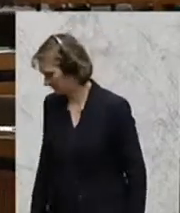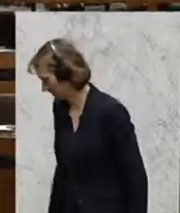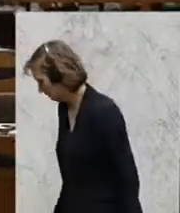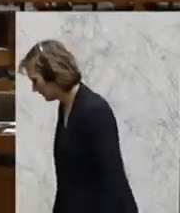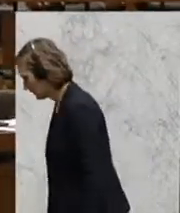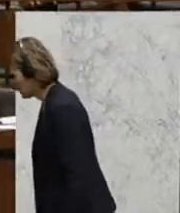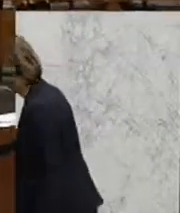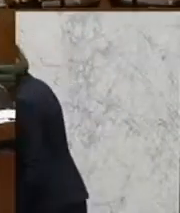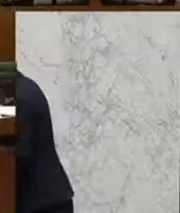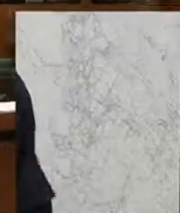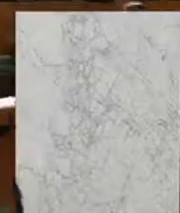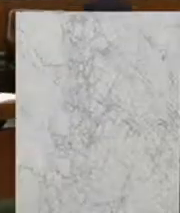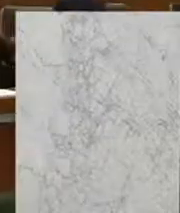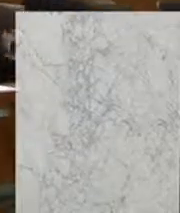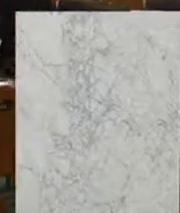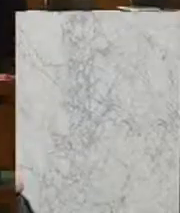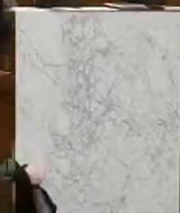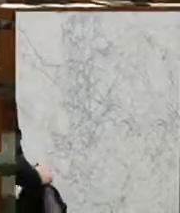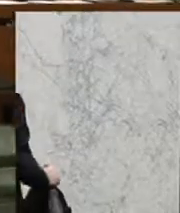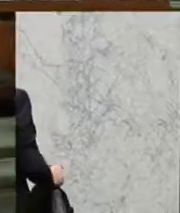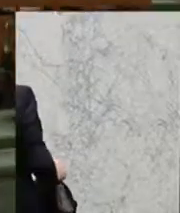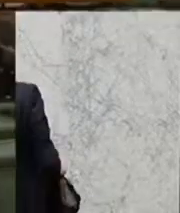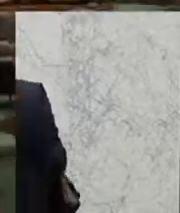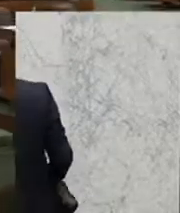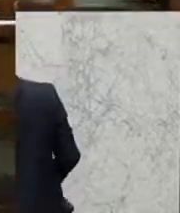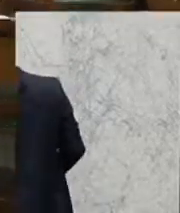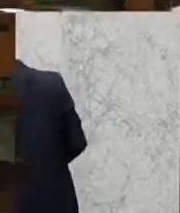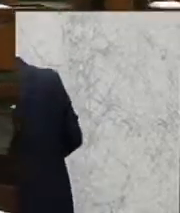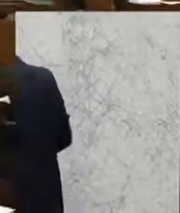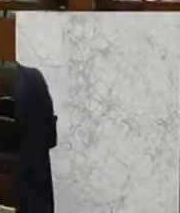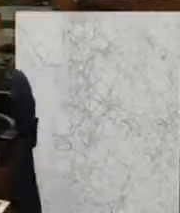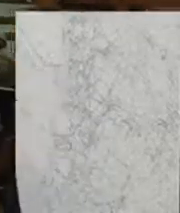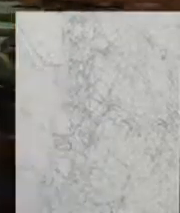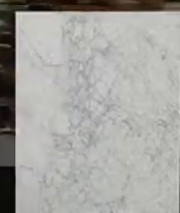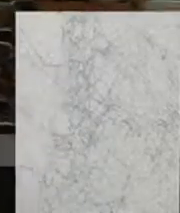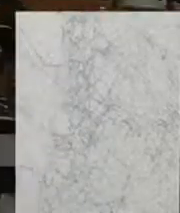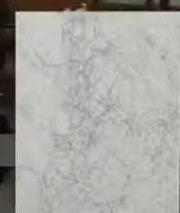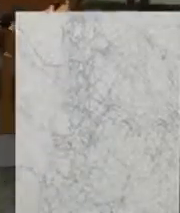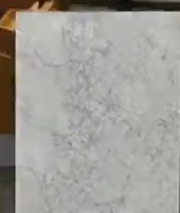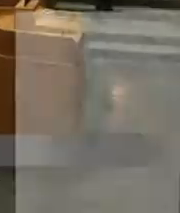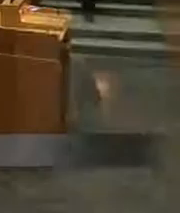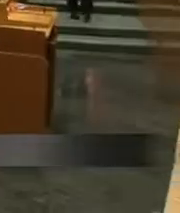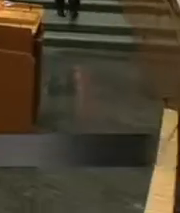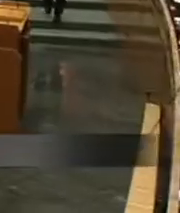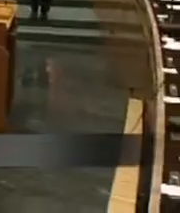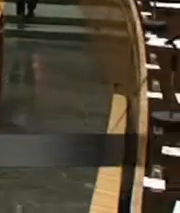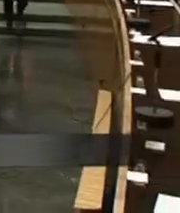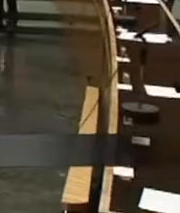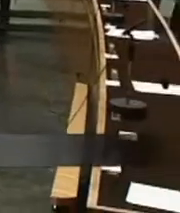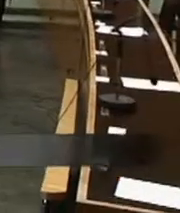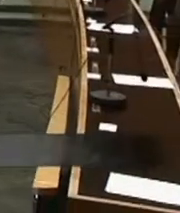Gerner Dahmer nübt Kritik an den Instrumenten, die den Behörden mit dem Staatsschutzgesetz in die Hand gegeben werden.